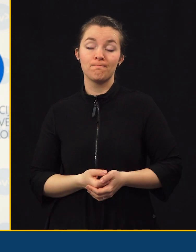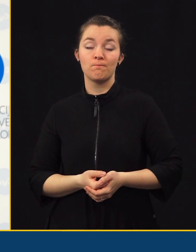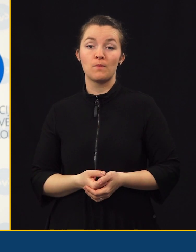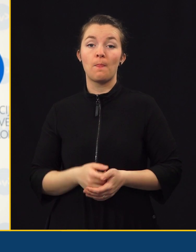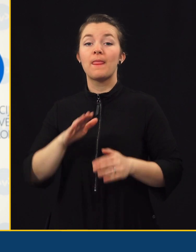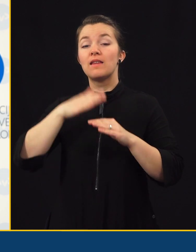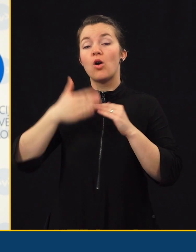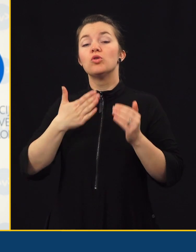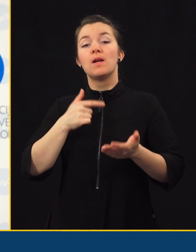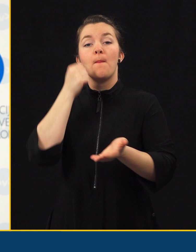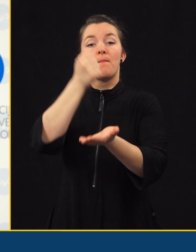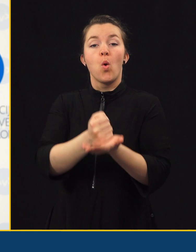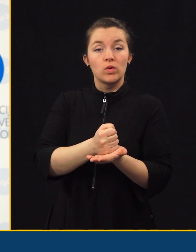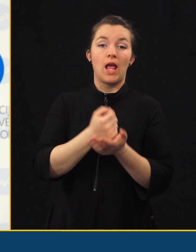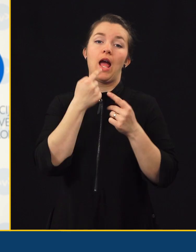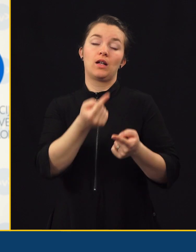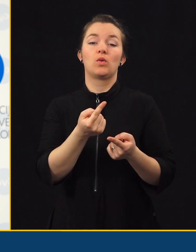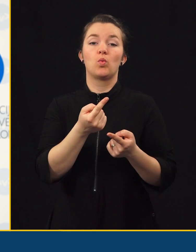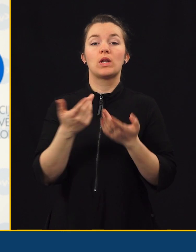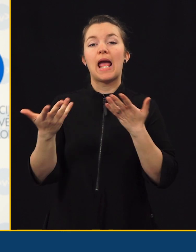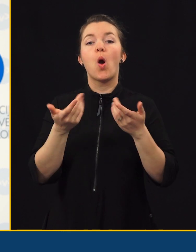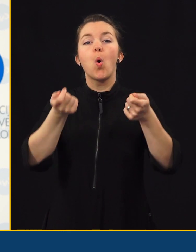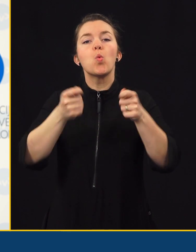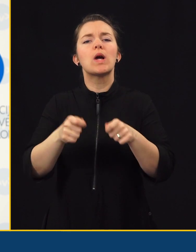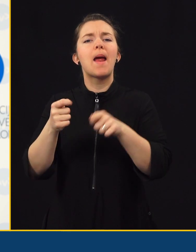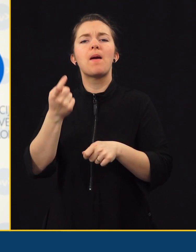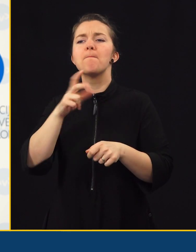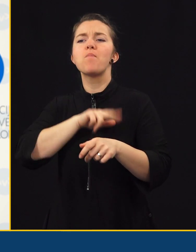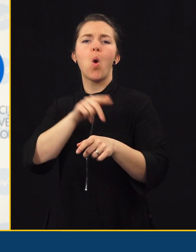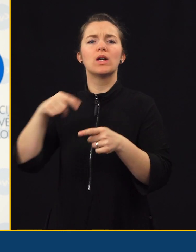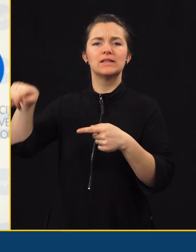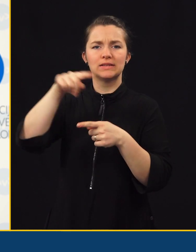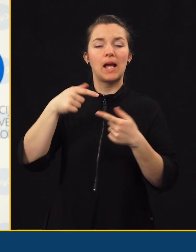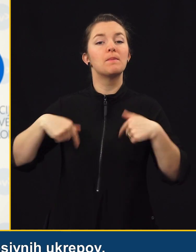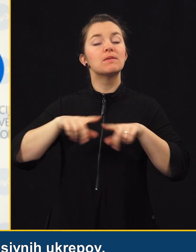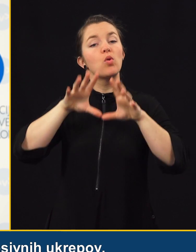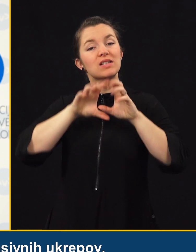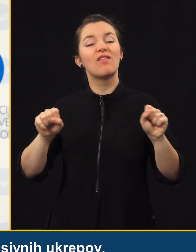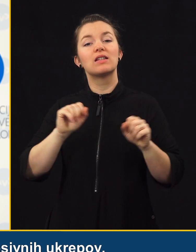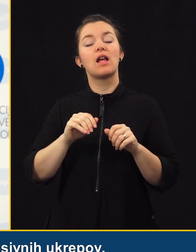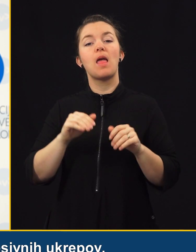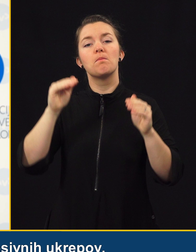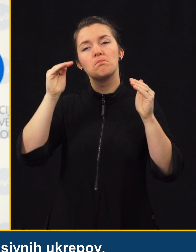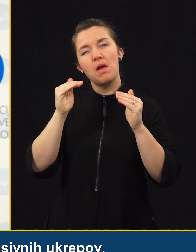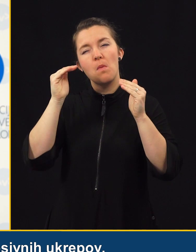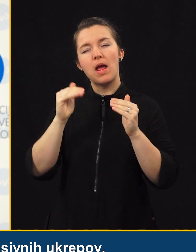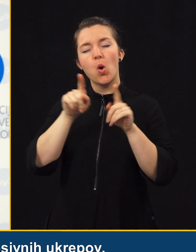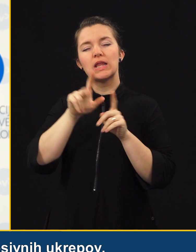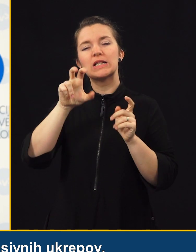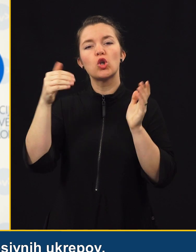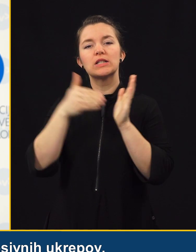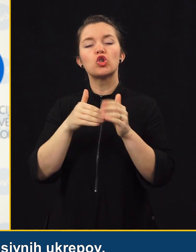Na koncu bi rače povdali nekako okrepe policije. Izvedli smo slabih 300 tisoč